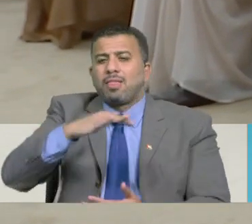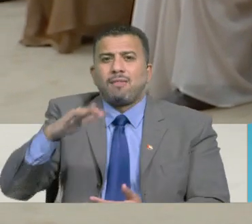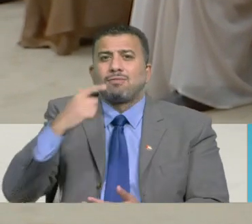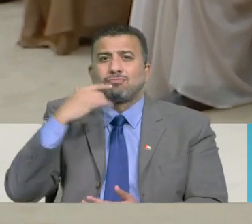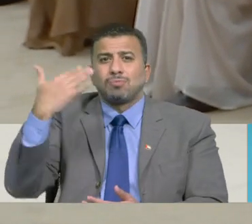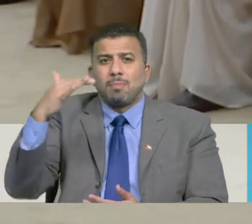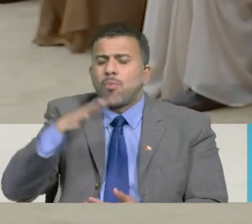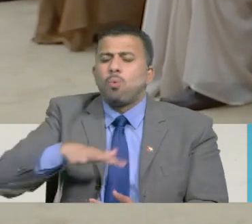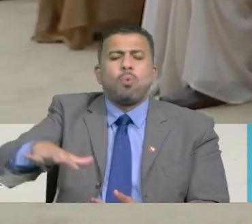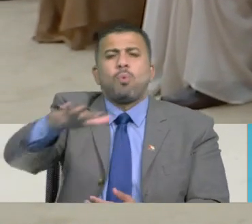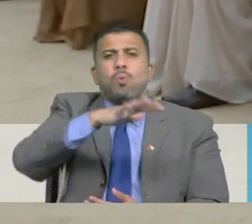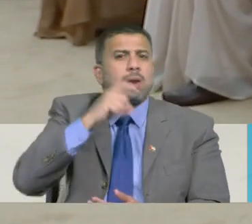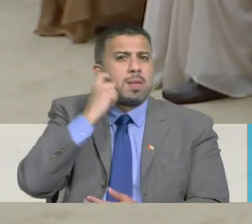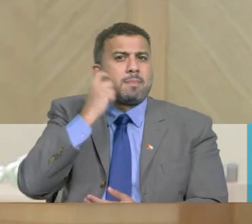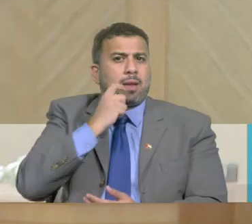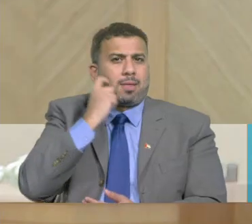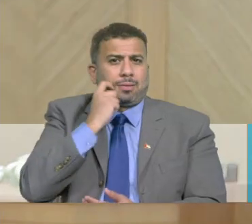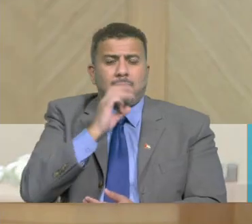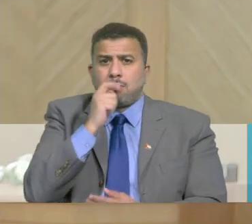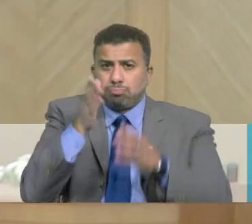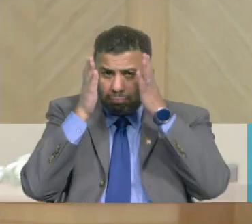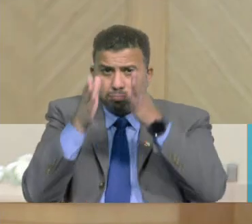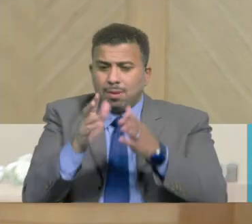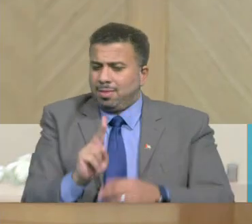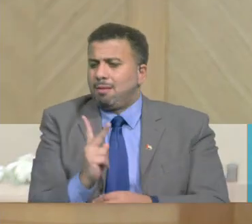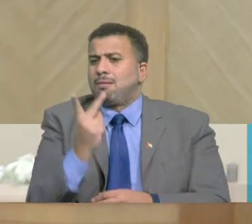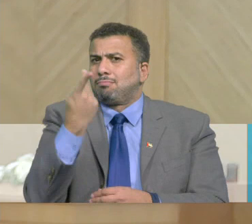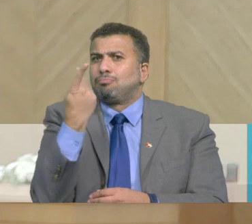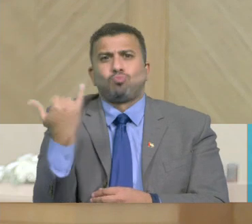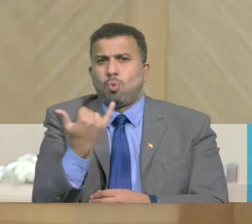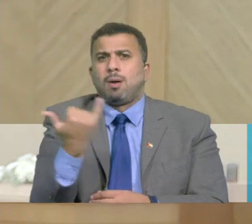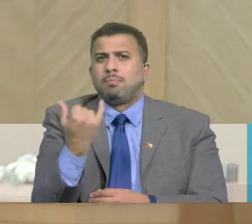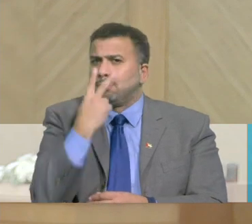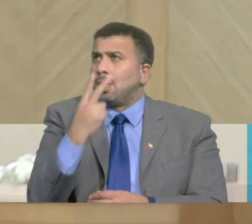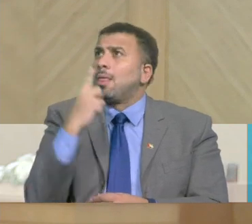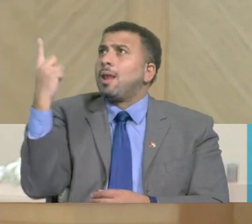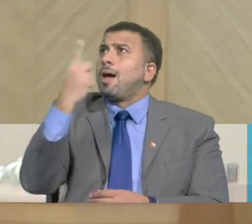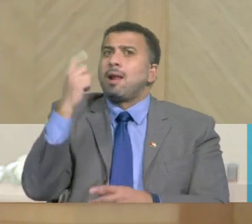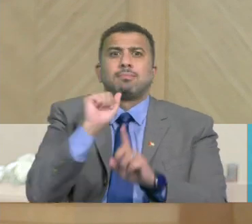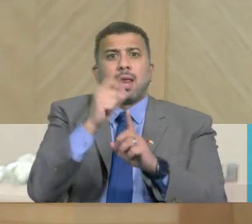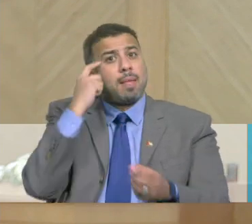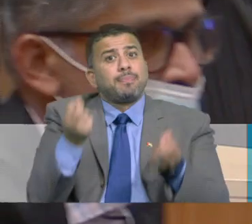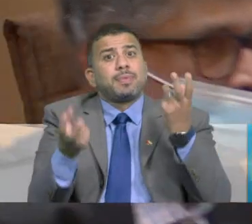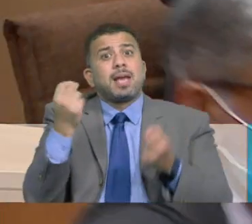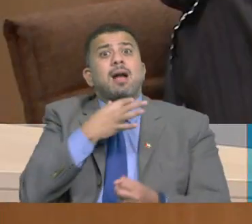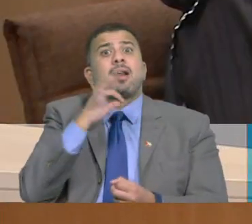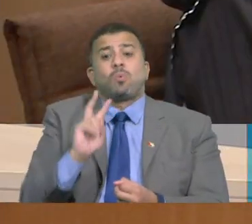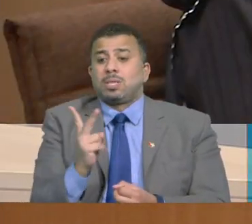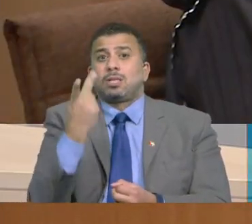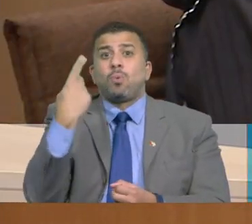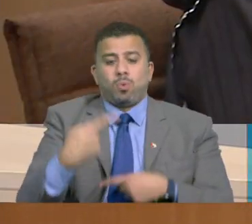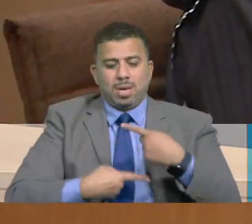بجميع إمارات الدولة تركز على مواكبة التغيرات التي يشهدها العالم في مجال الابتكار والتطور